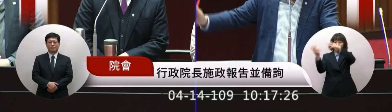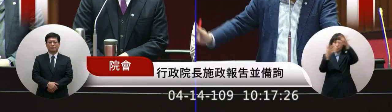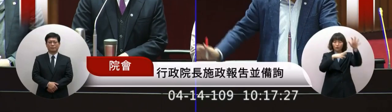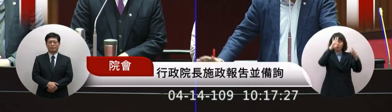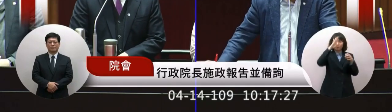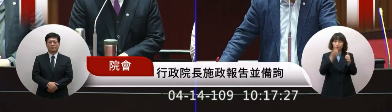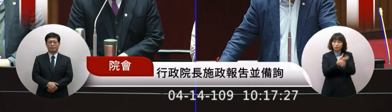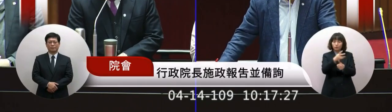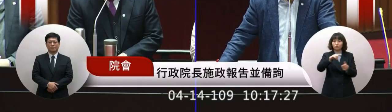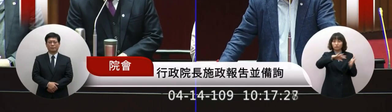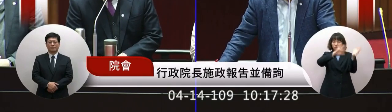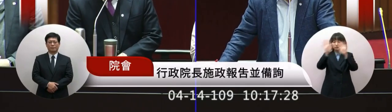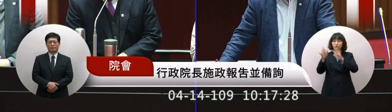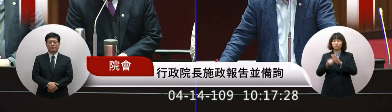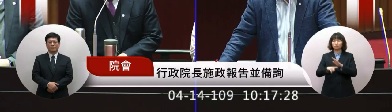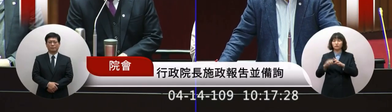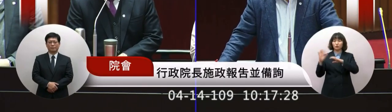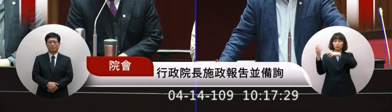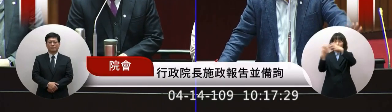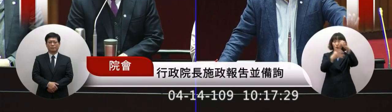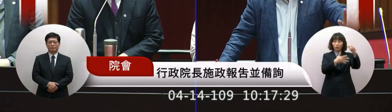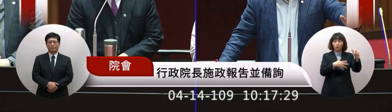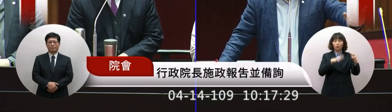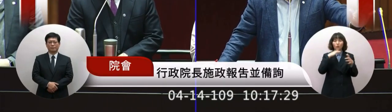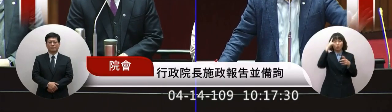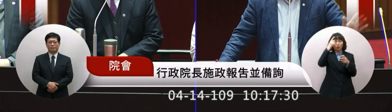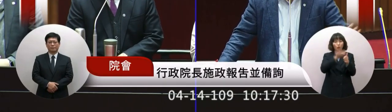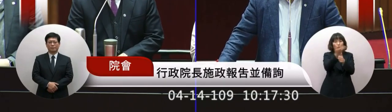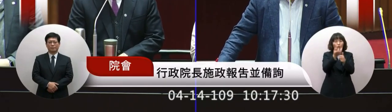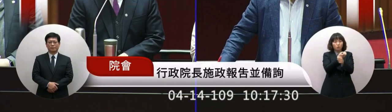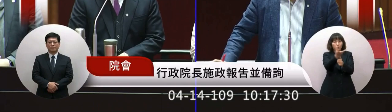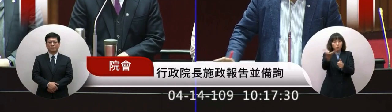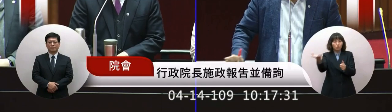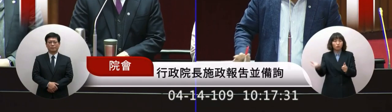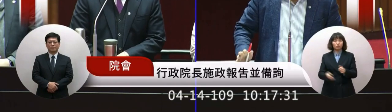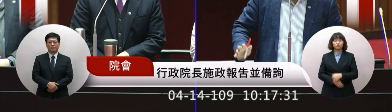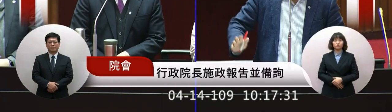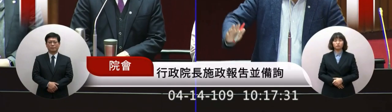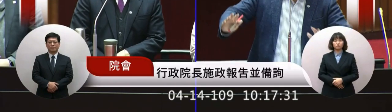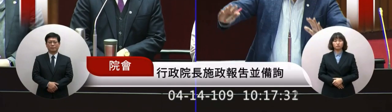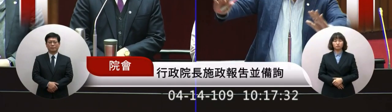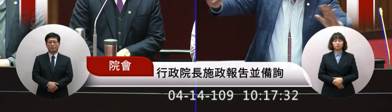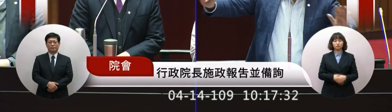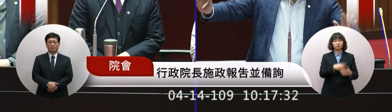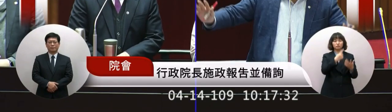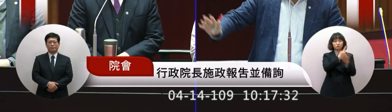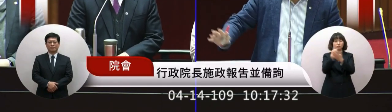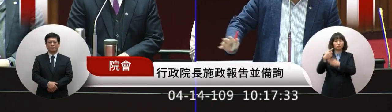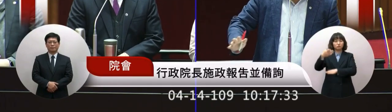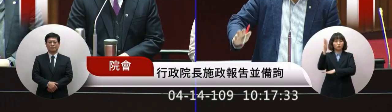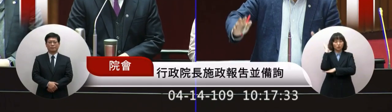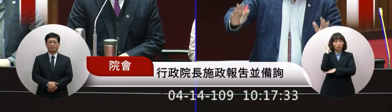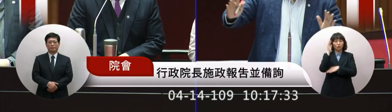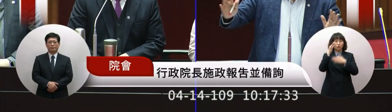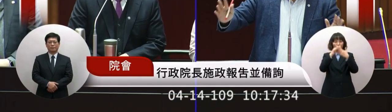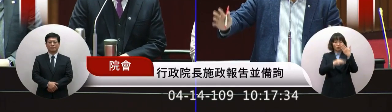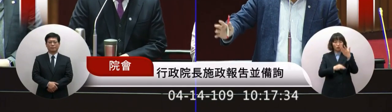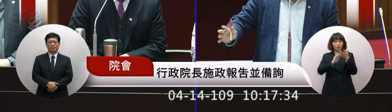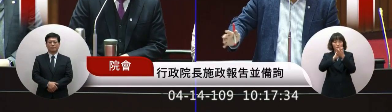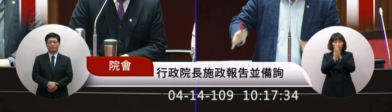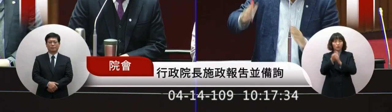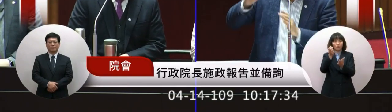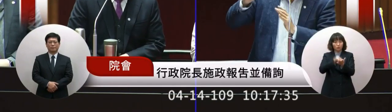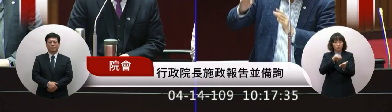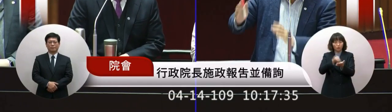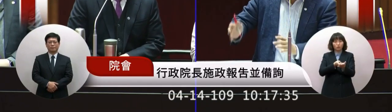疫情在全市這樣燒燒燒燒燒每一個政府都越來越